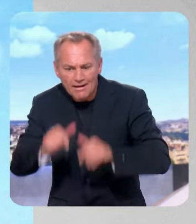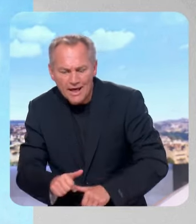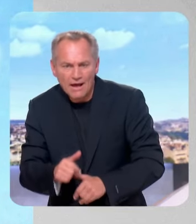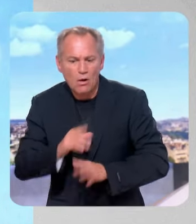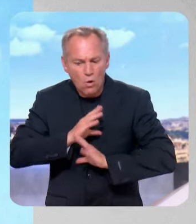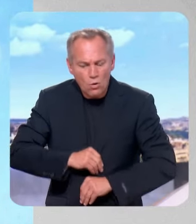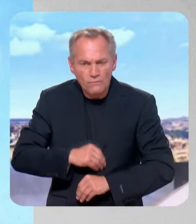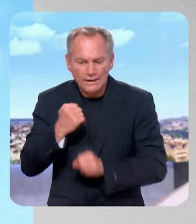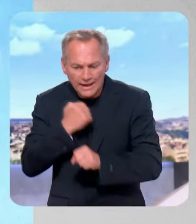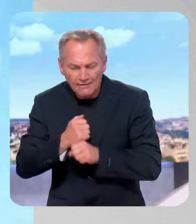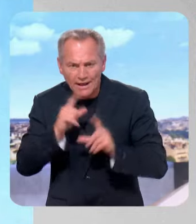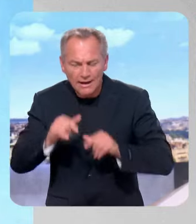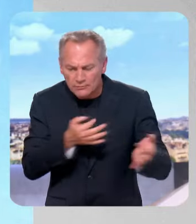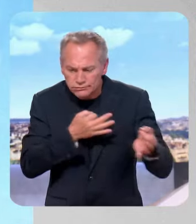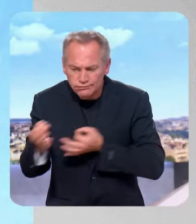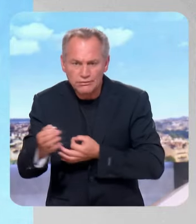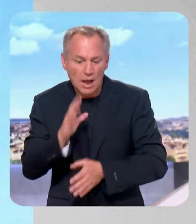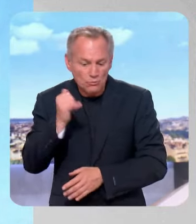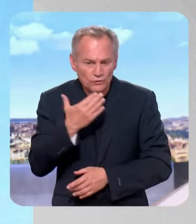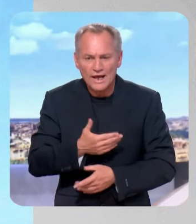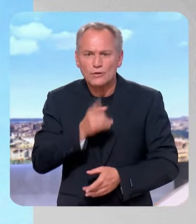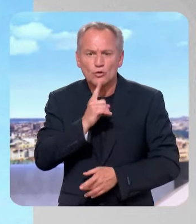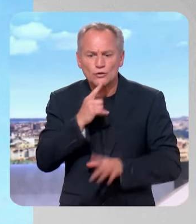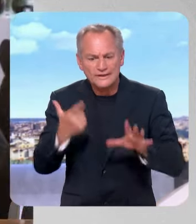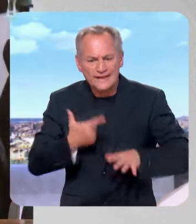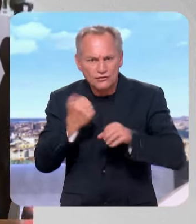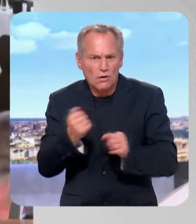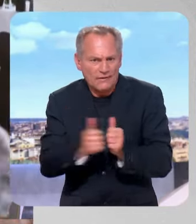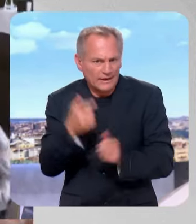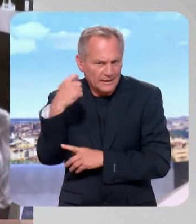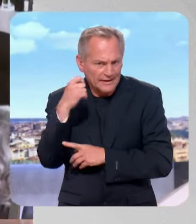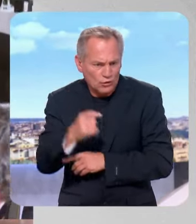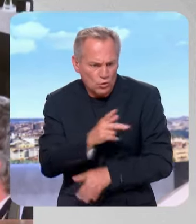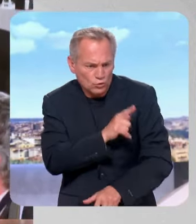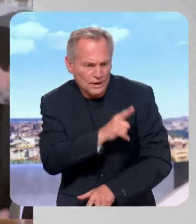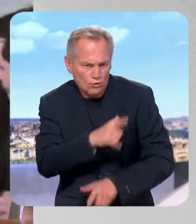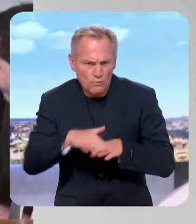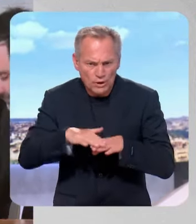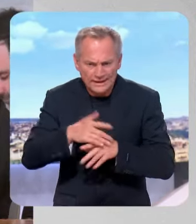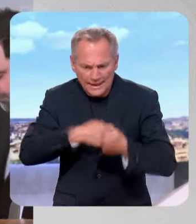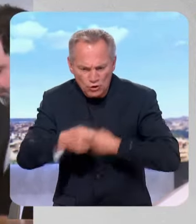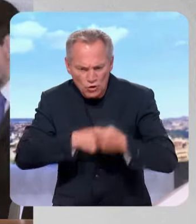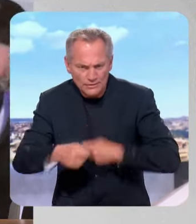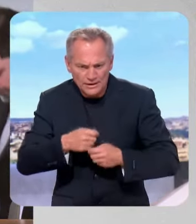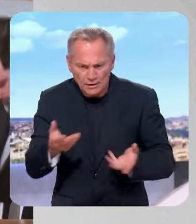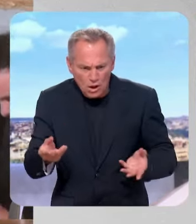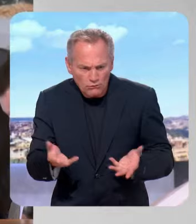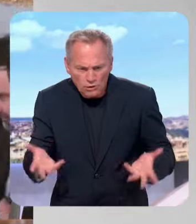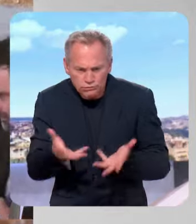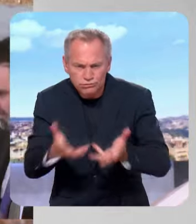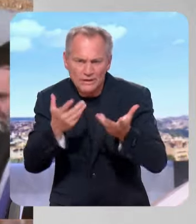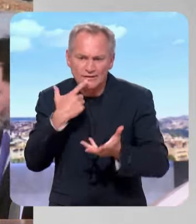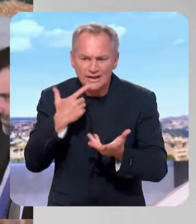politique économique, celle que nous menons avec le président de République depuis 7 ans, être attractif pour les investissements, avoir de l'activité sur tous les